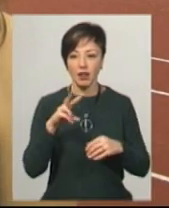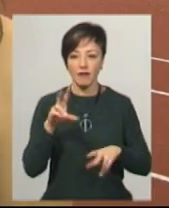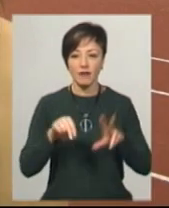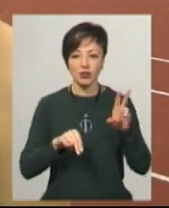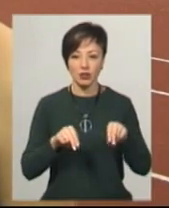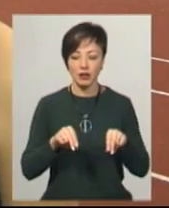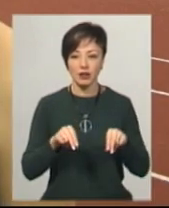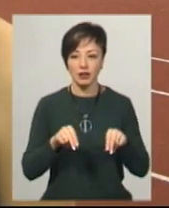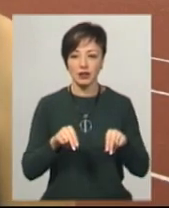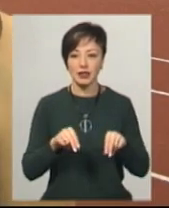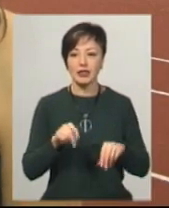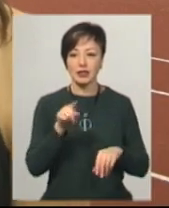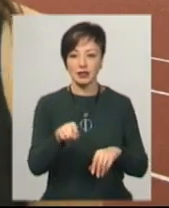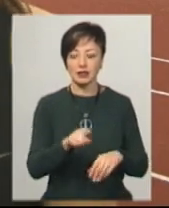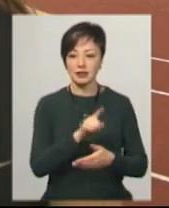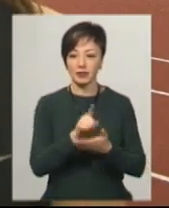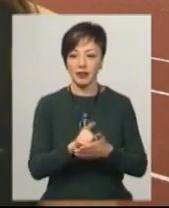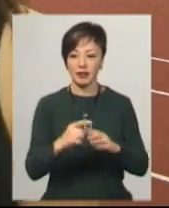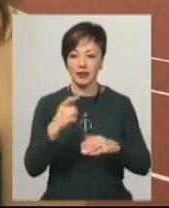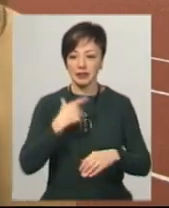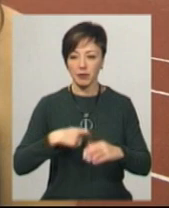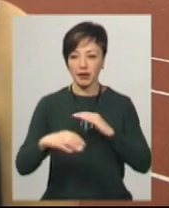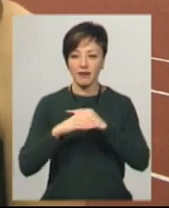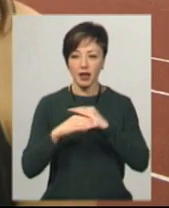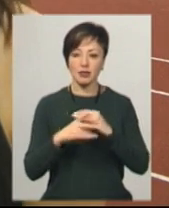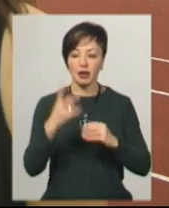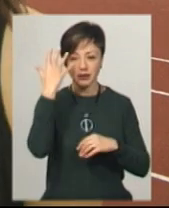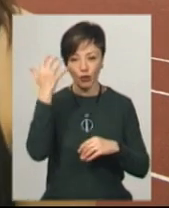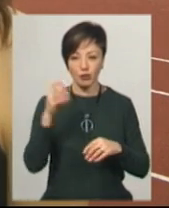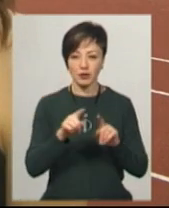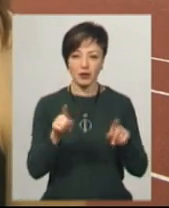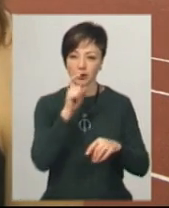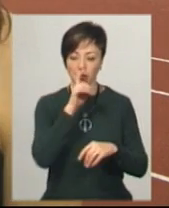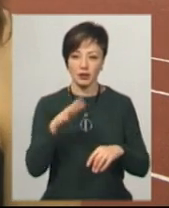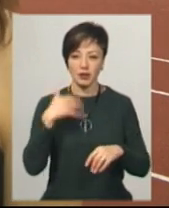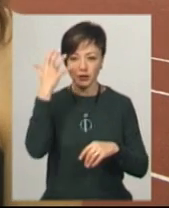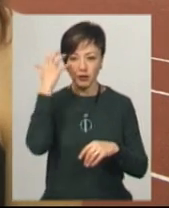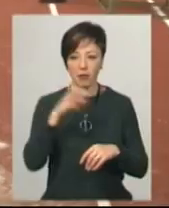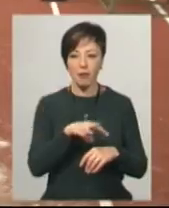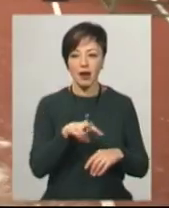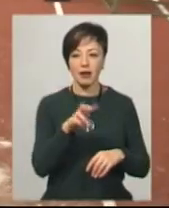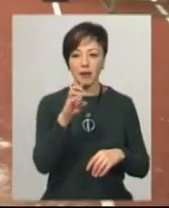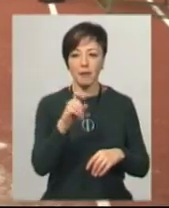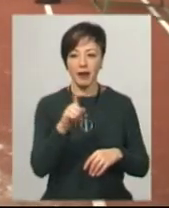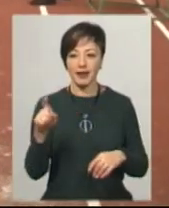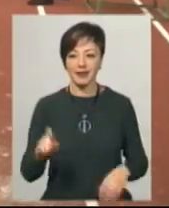рахую, що комир – це сам ти, ти маєш на себе рівнятися. Але захоплюватись, ким маюся непогано. Я захоплююсь мариною без.